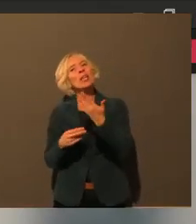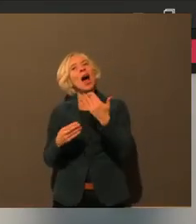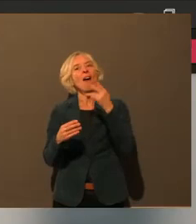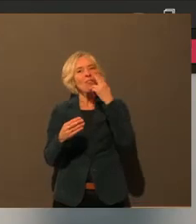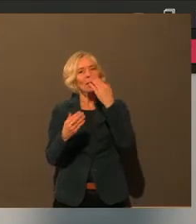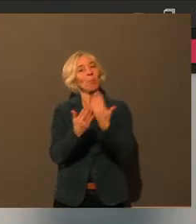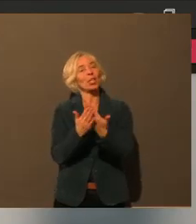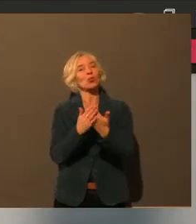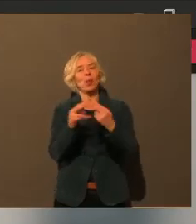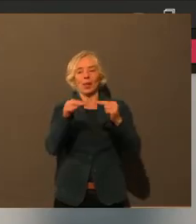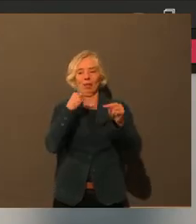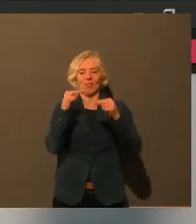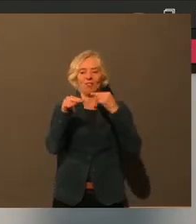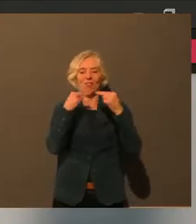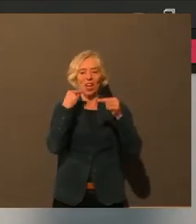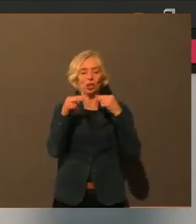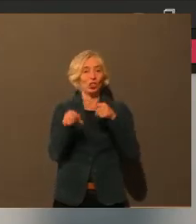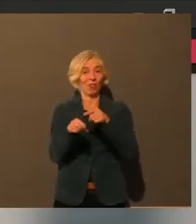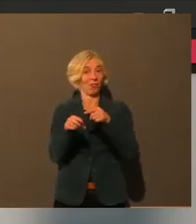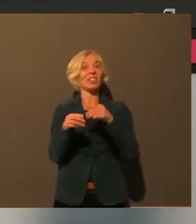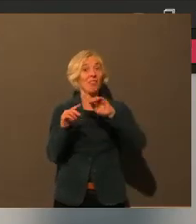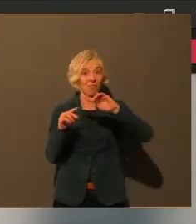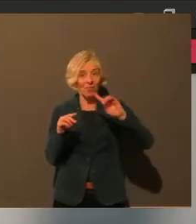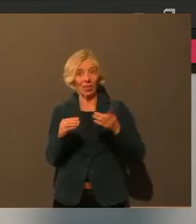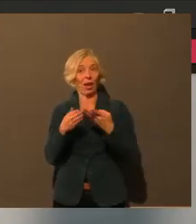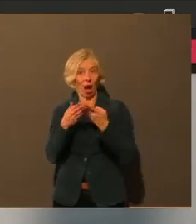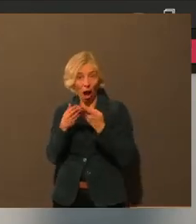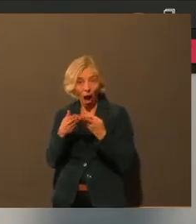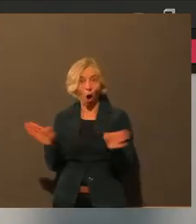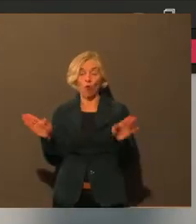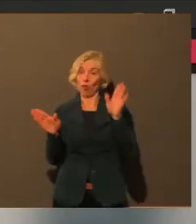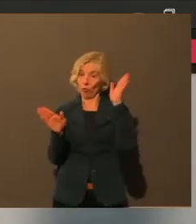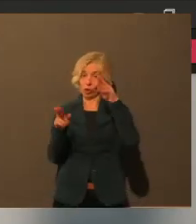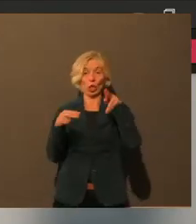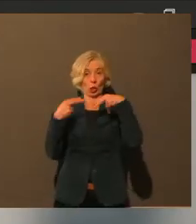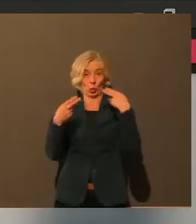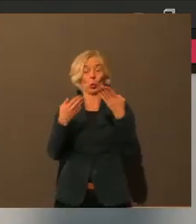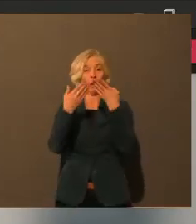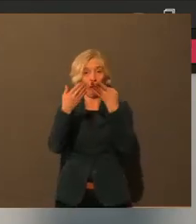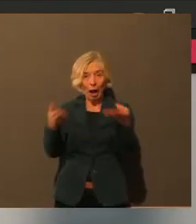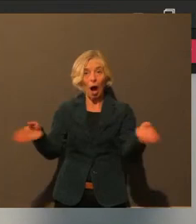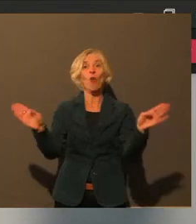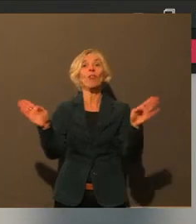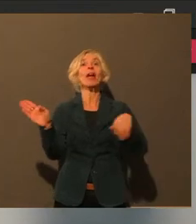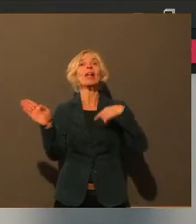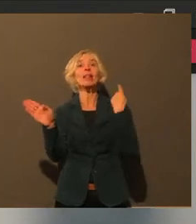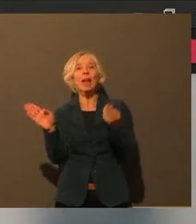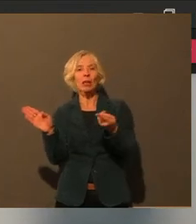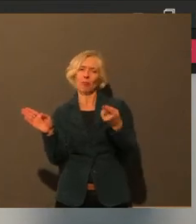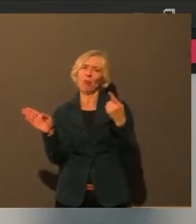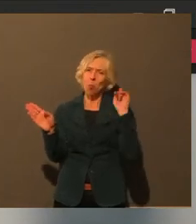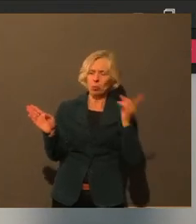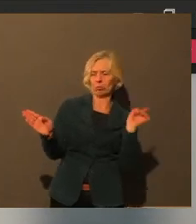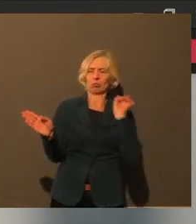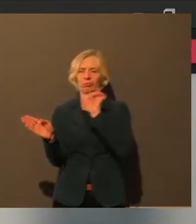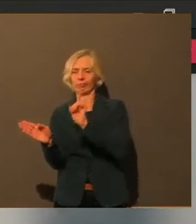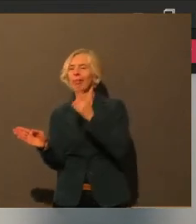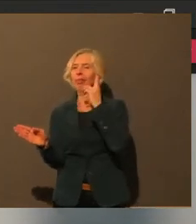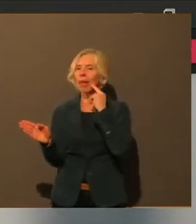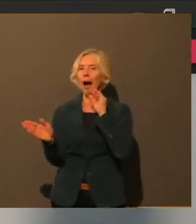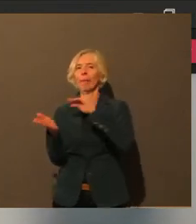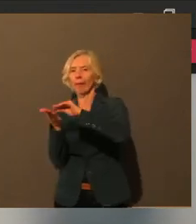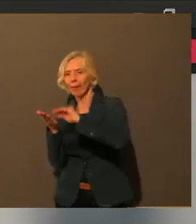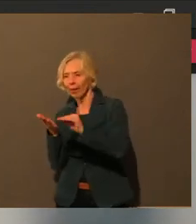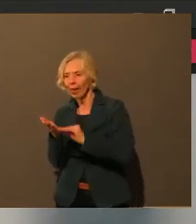registrieren kann als mit der Zettelwirtschaft, die ansonsten ja in vielen Restaurants und Kneipen der Fall war. Da hat